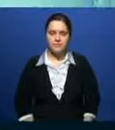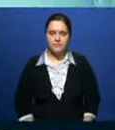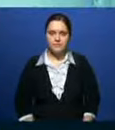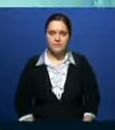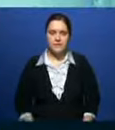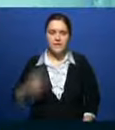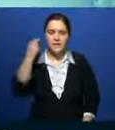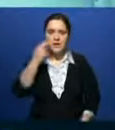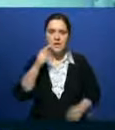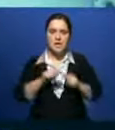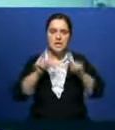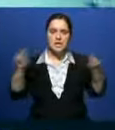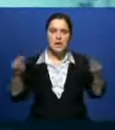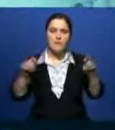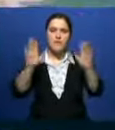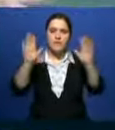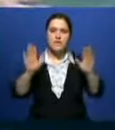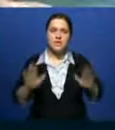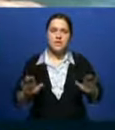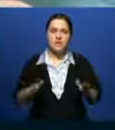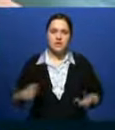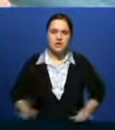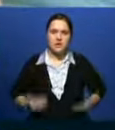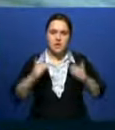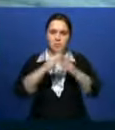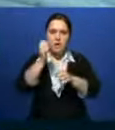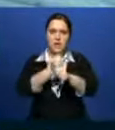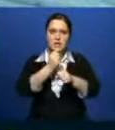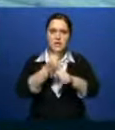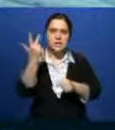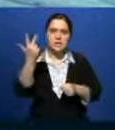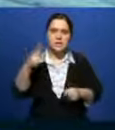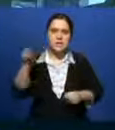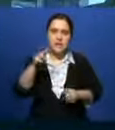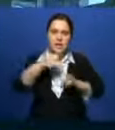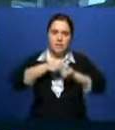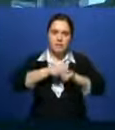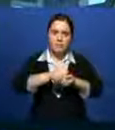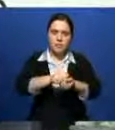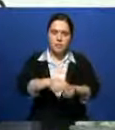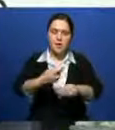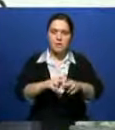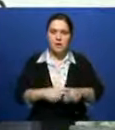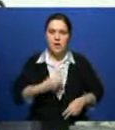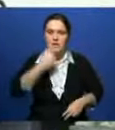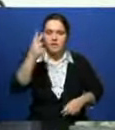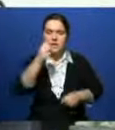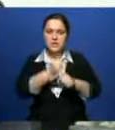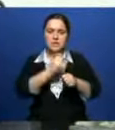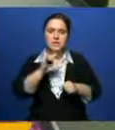А в Китае открылась выставка жилых домов, созданных с помощью 3D-принтера. Различия видны только если приглядеться.